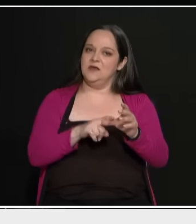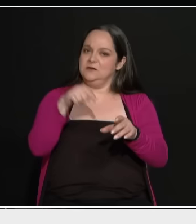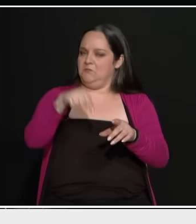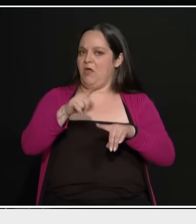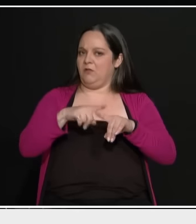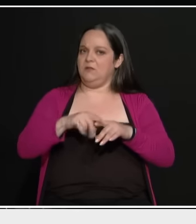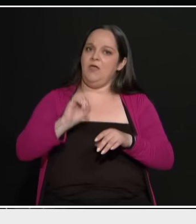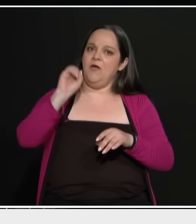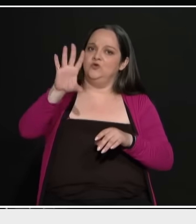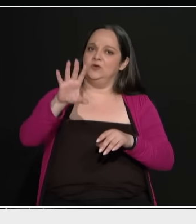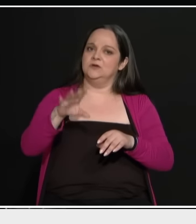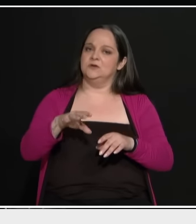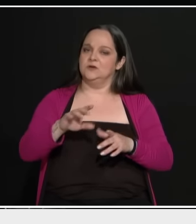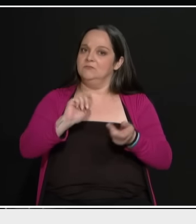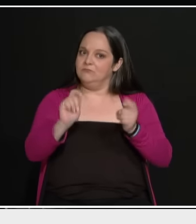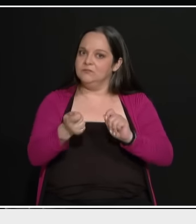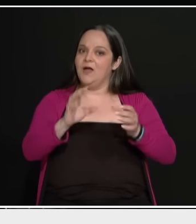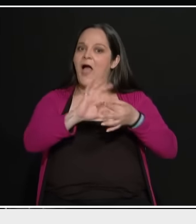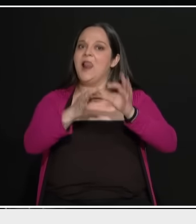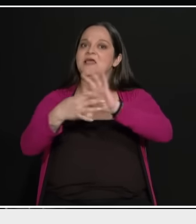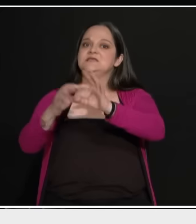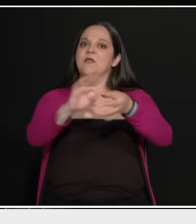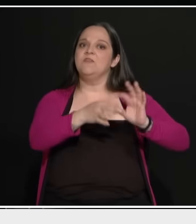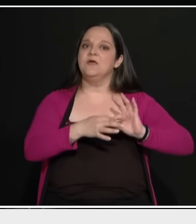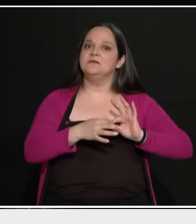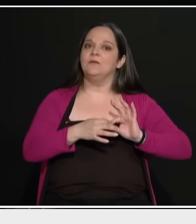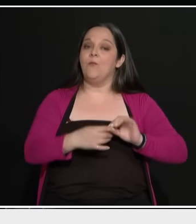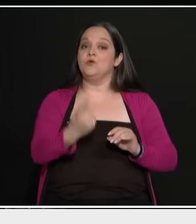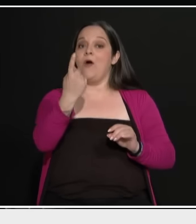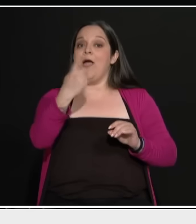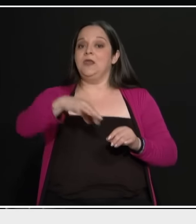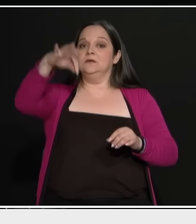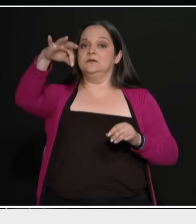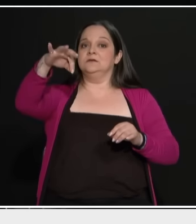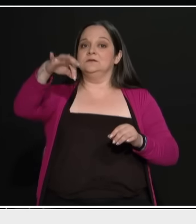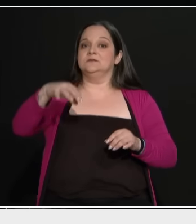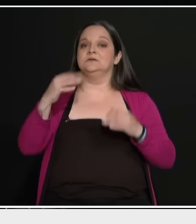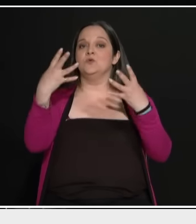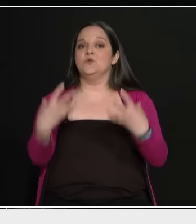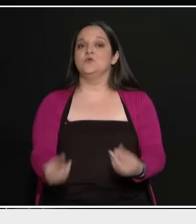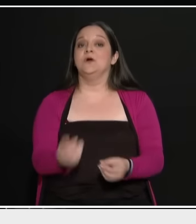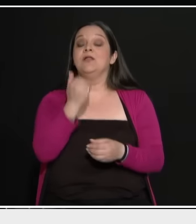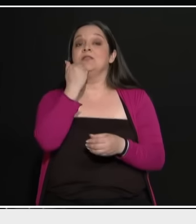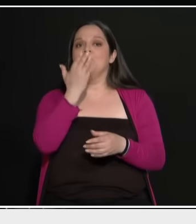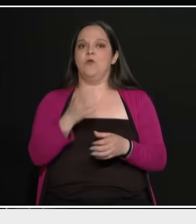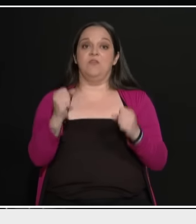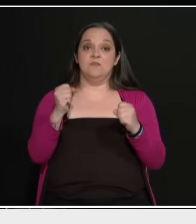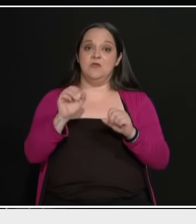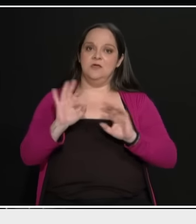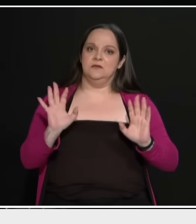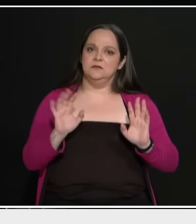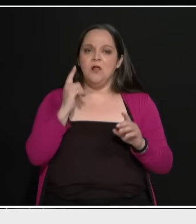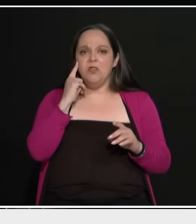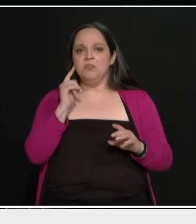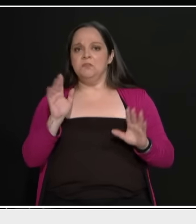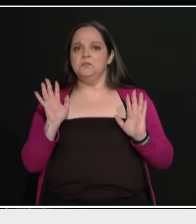γίνονται αλυσίδες. Δεν υπάρχει ζωή για έναν μεμονωμένο. Εγώ δεν νομίζω ότι θα υπάρξουν